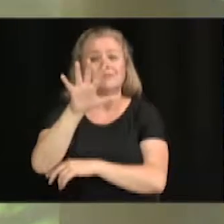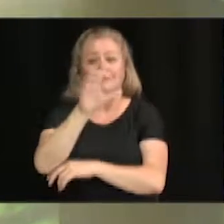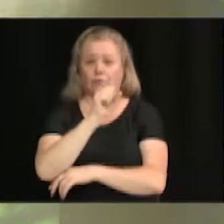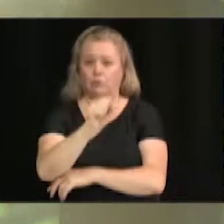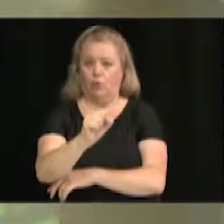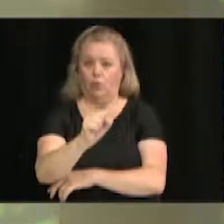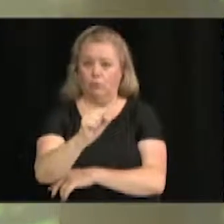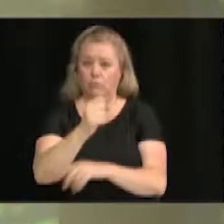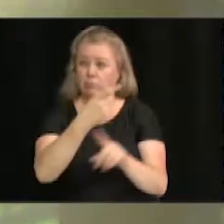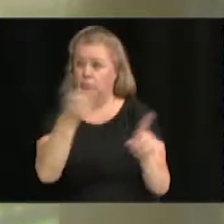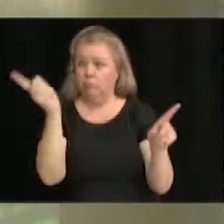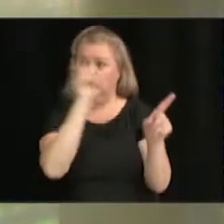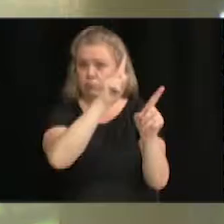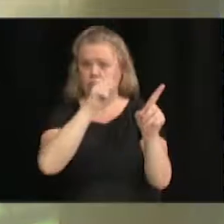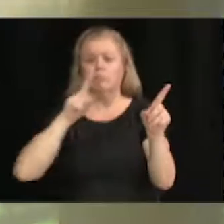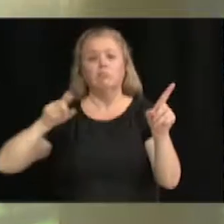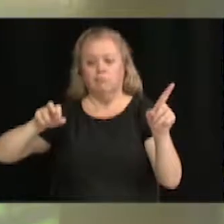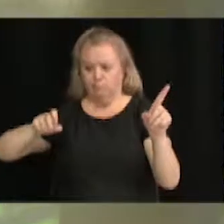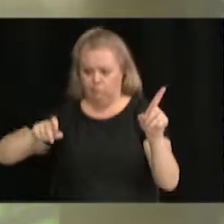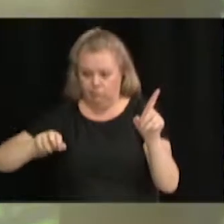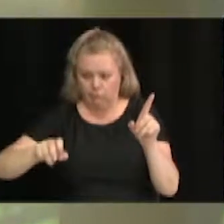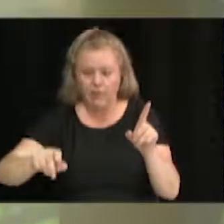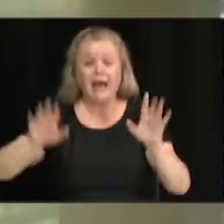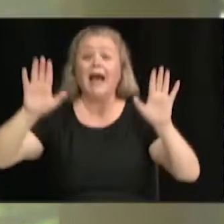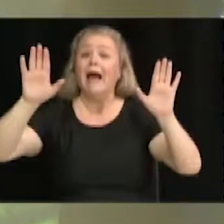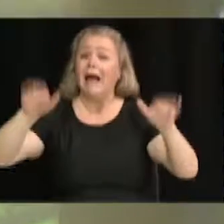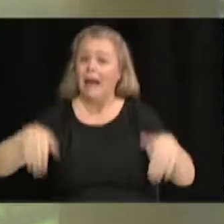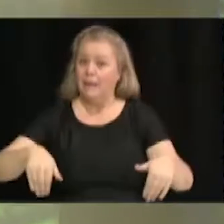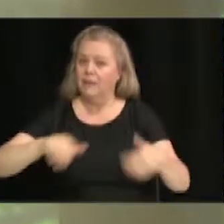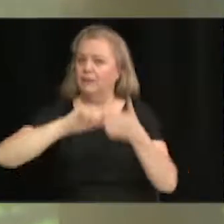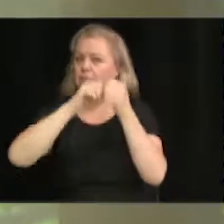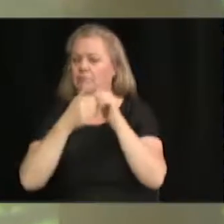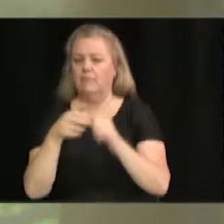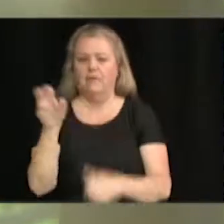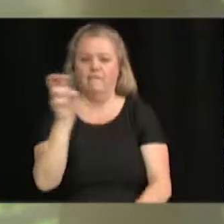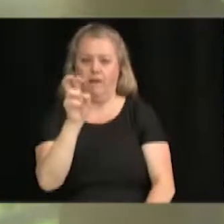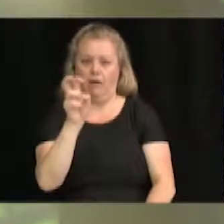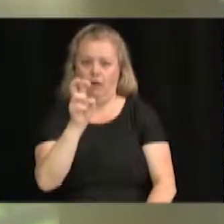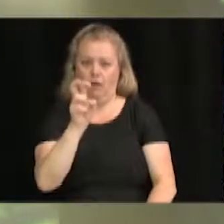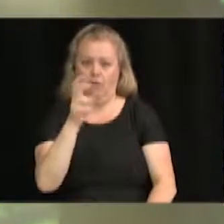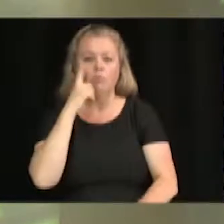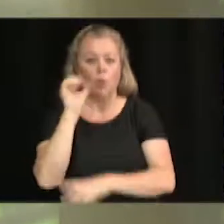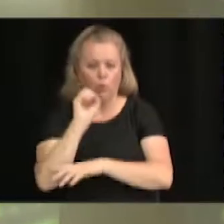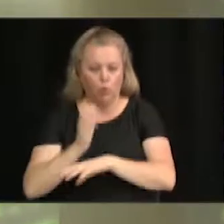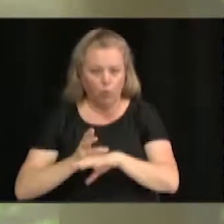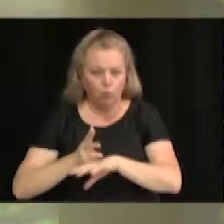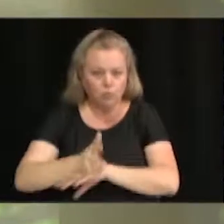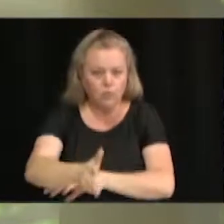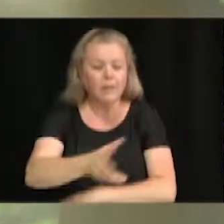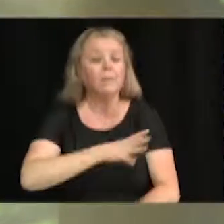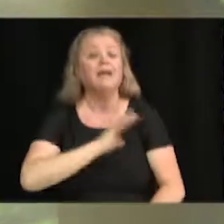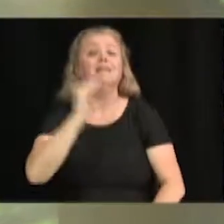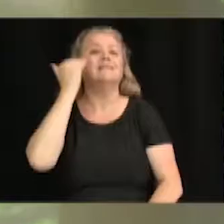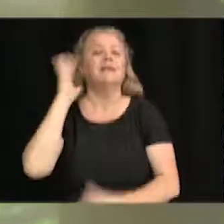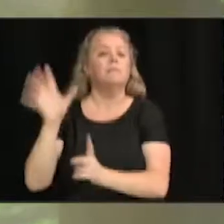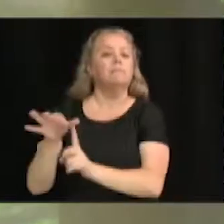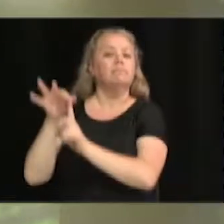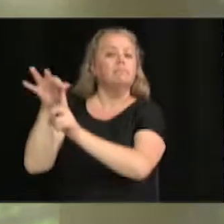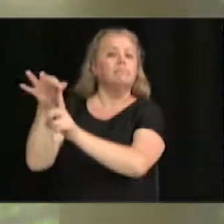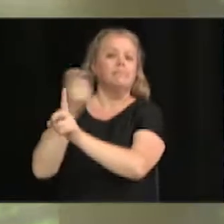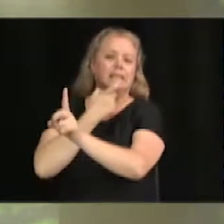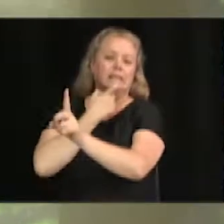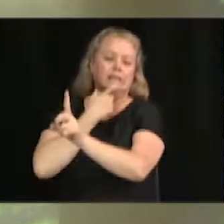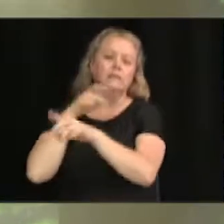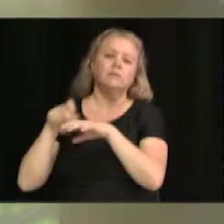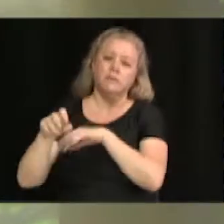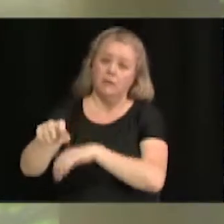'engager. Par la suite, les feux de circulation sont partagés. Alors, en tout temps, la priorité demeure, bien sûr, pour les piétons. On m dit qu'il des automobilistes,